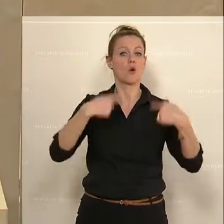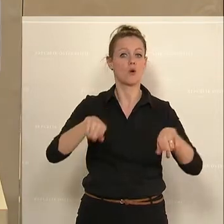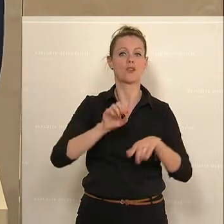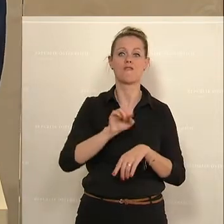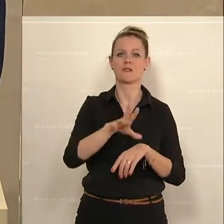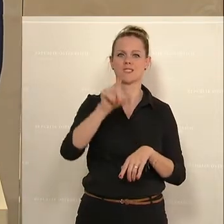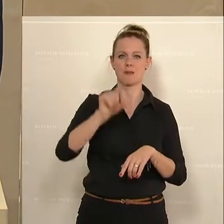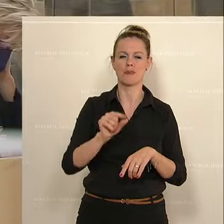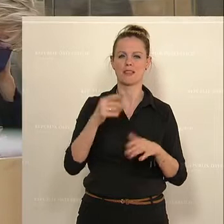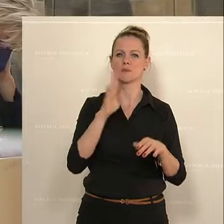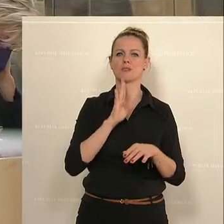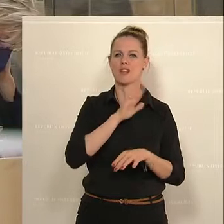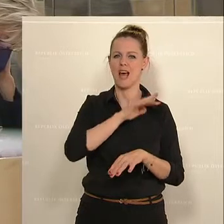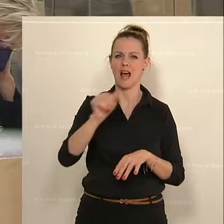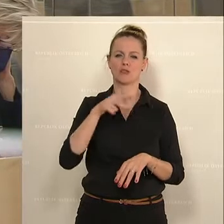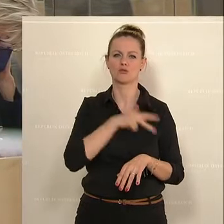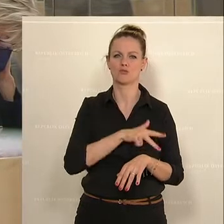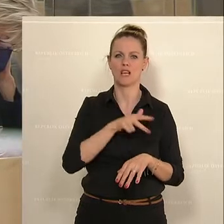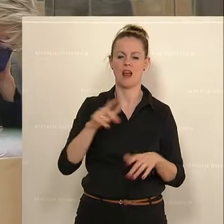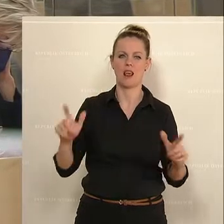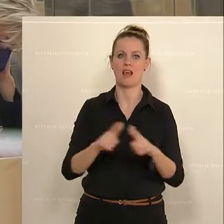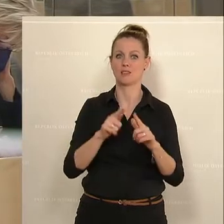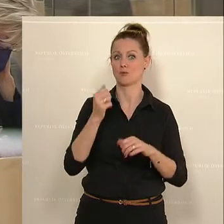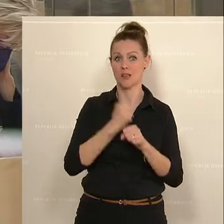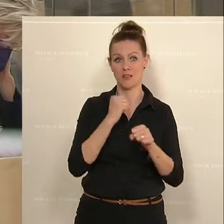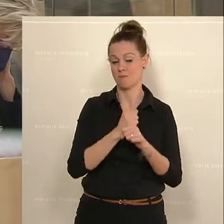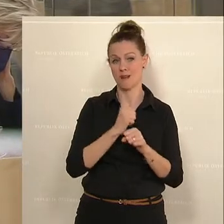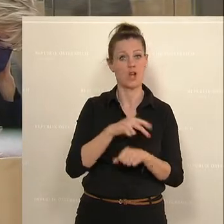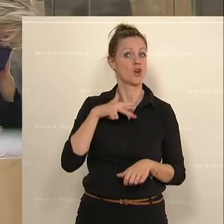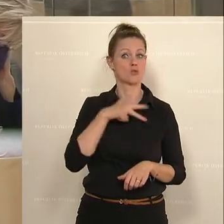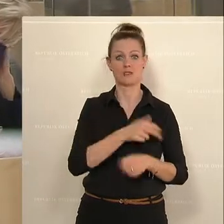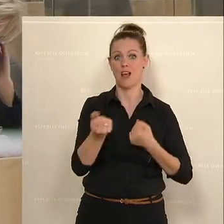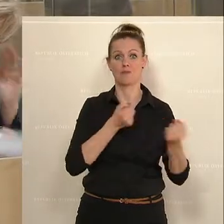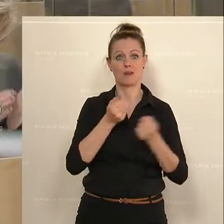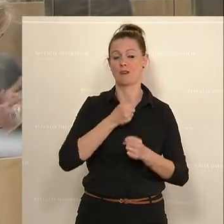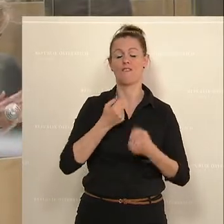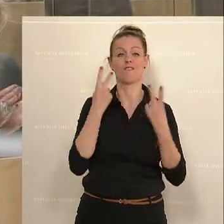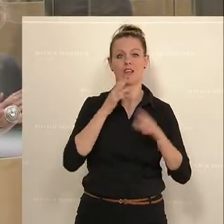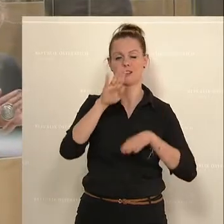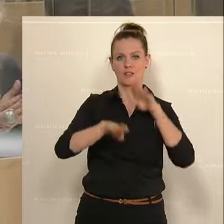Mindestpension mit allen Sozialleistungen geschaffen. Ein sozialpolitischer Meilenstein in der Zweiten Republik.